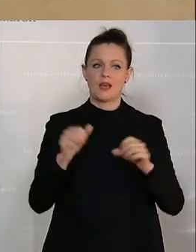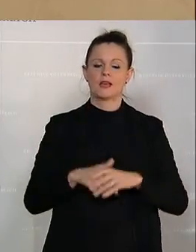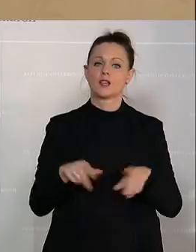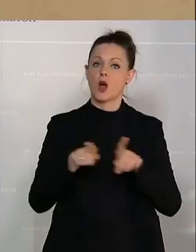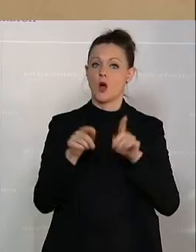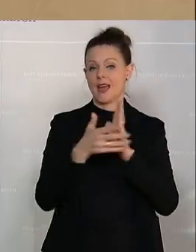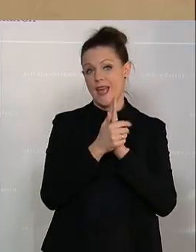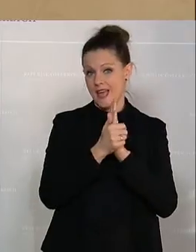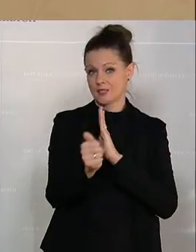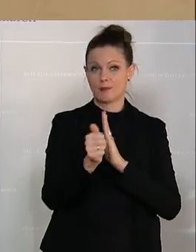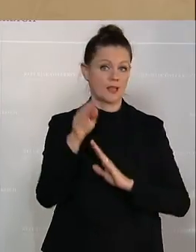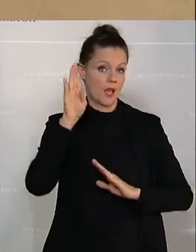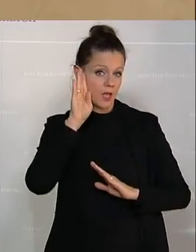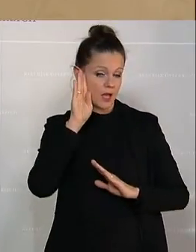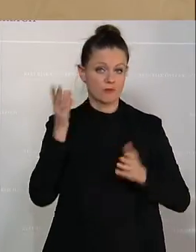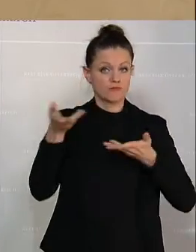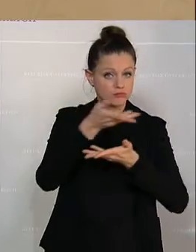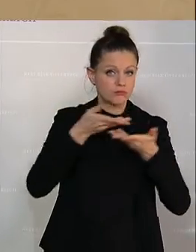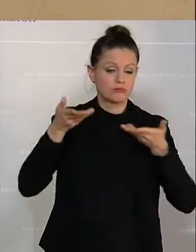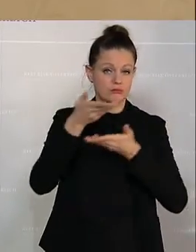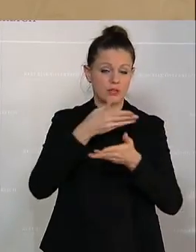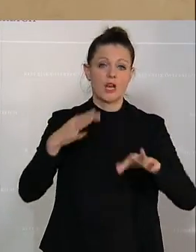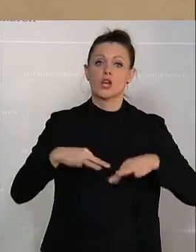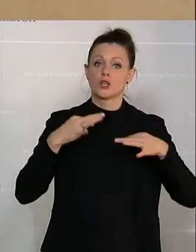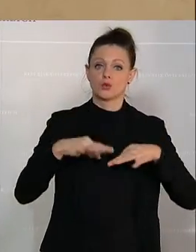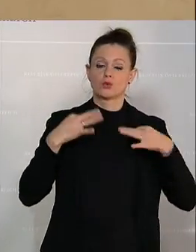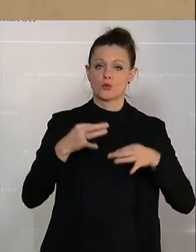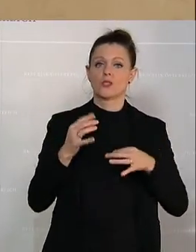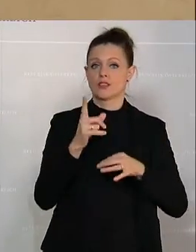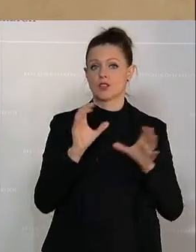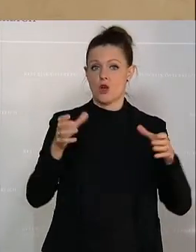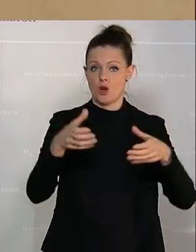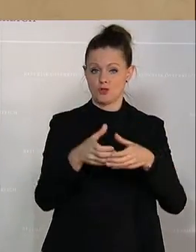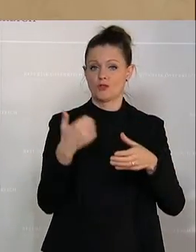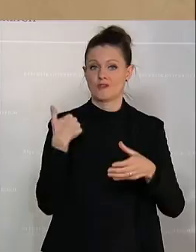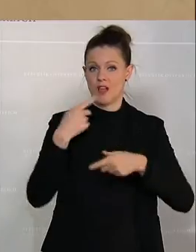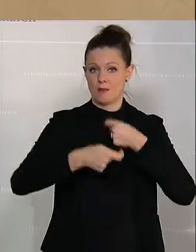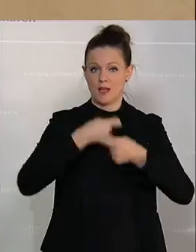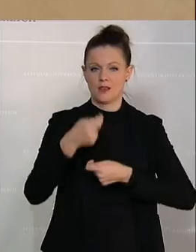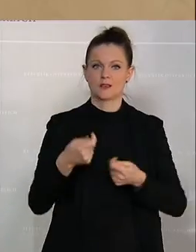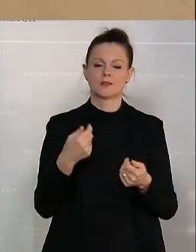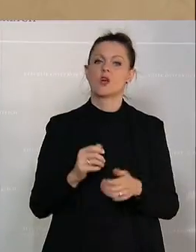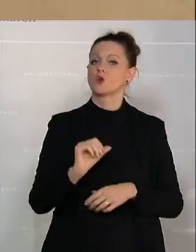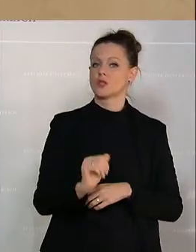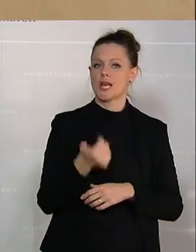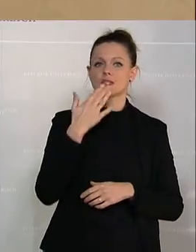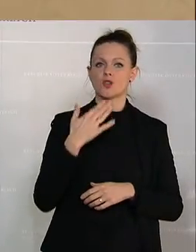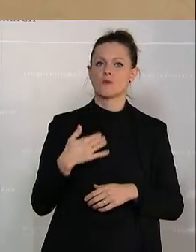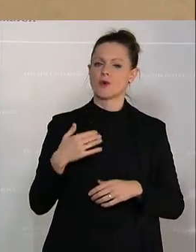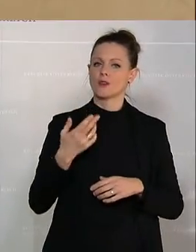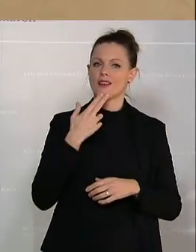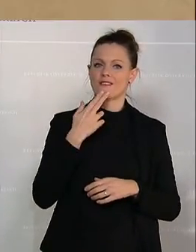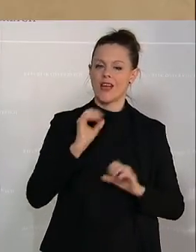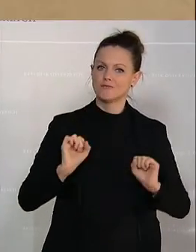abgehandelt worden im Gesundheitsausschuss. Und zuallererst möchte ich den Initiatorinnen und Initiatoren,